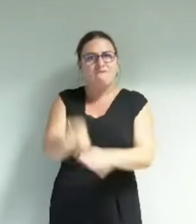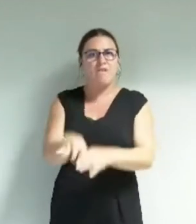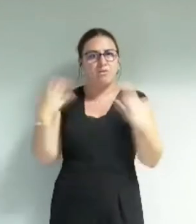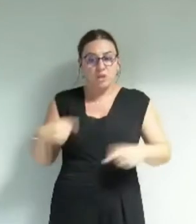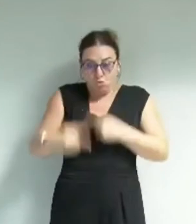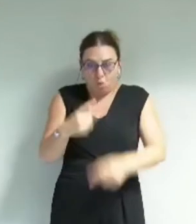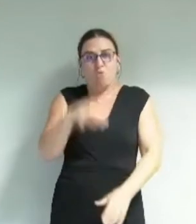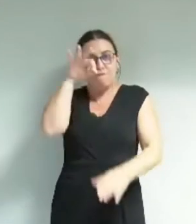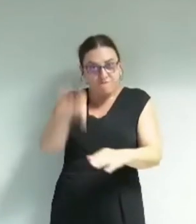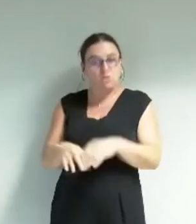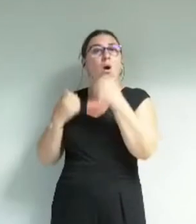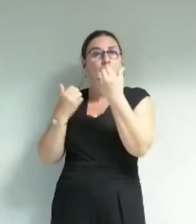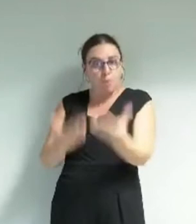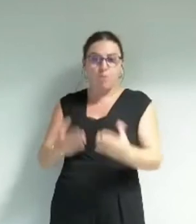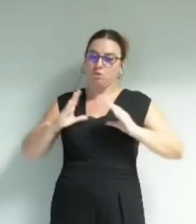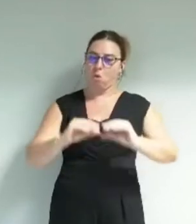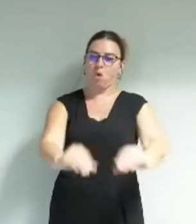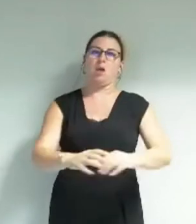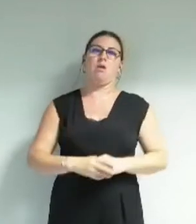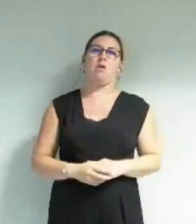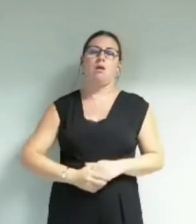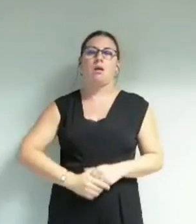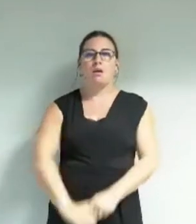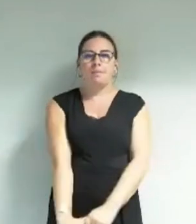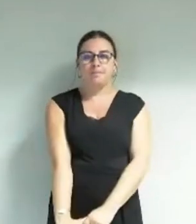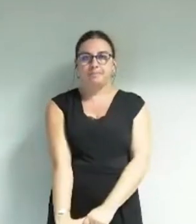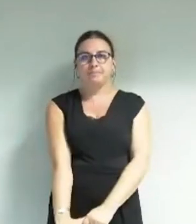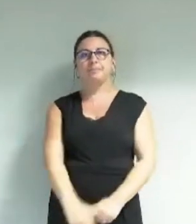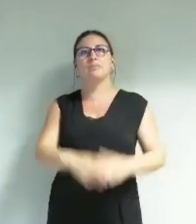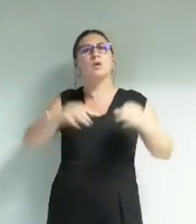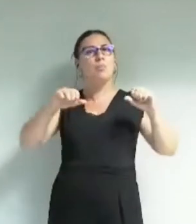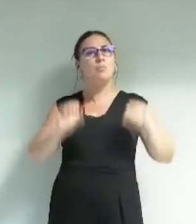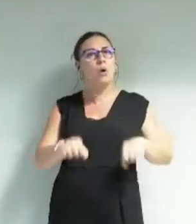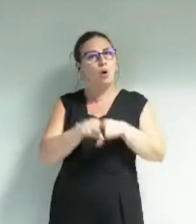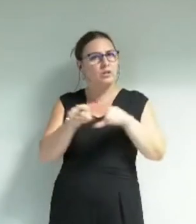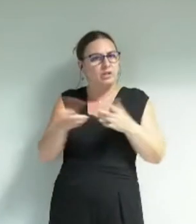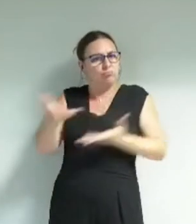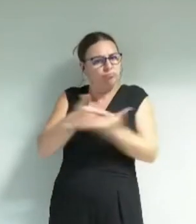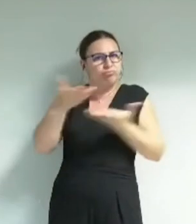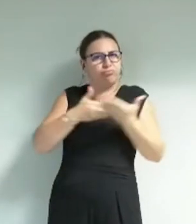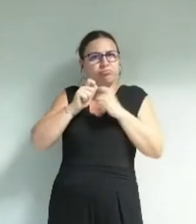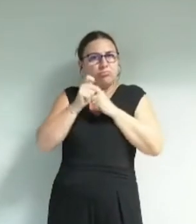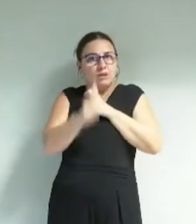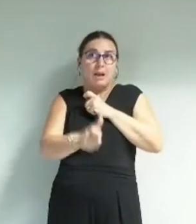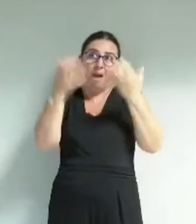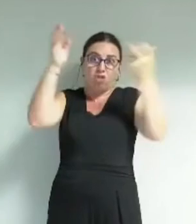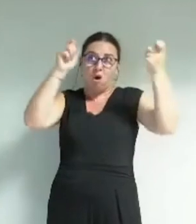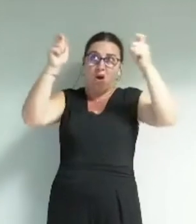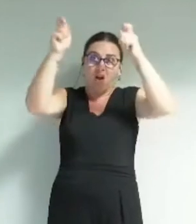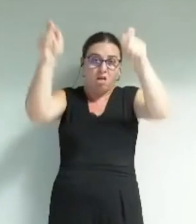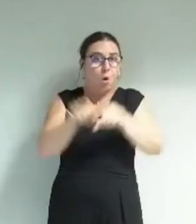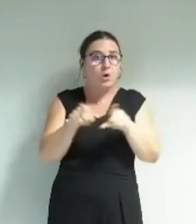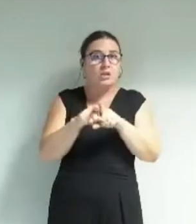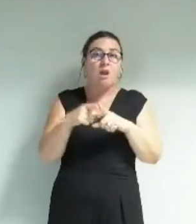votons et que nous mettons en oeuvre je pourrais encore parler longuement je voudrais simplement rappeler que le dérèglement climatique n'est pas une